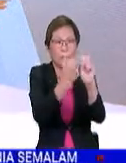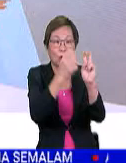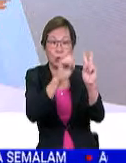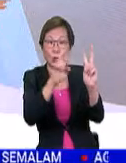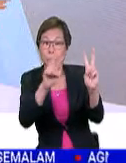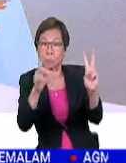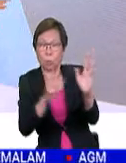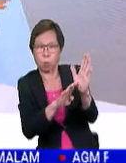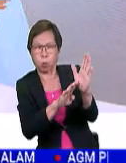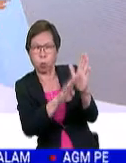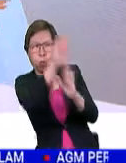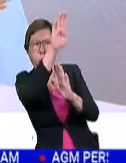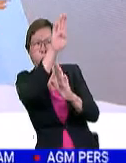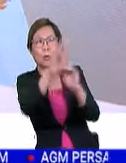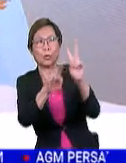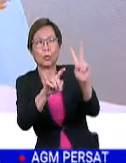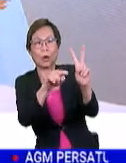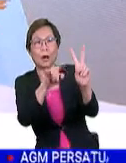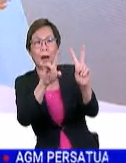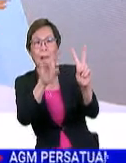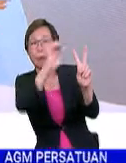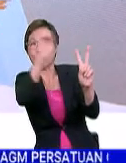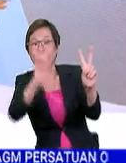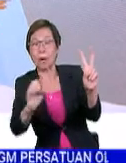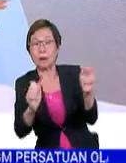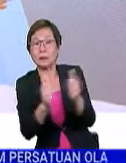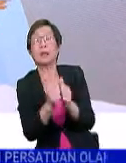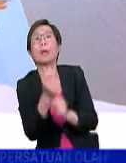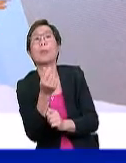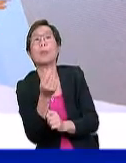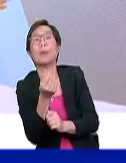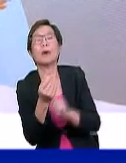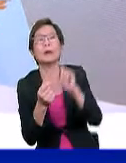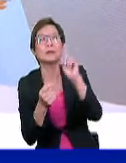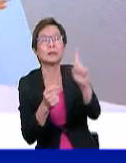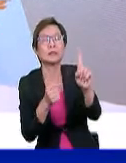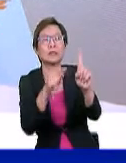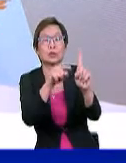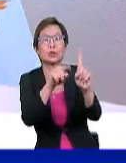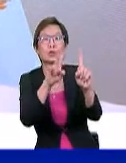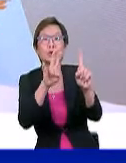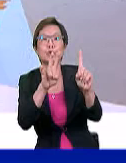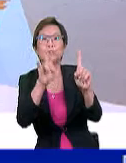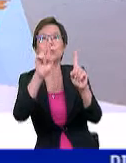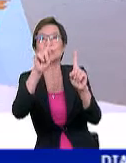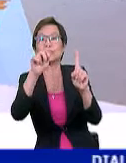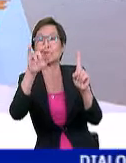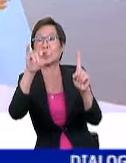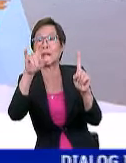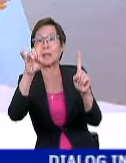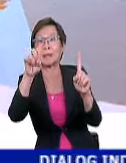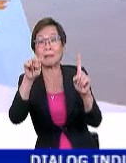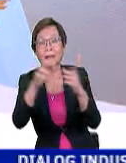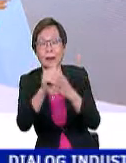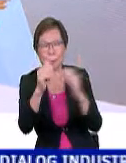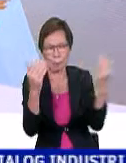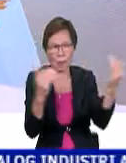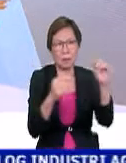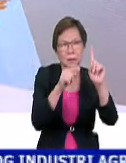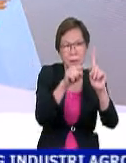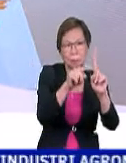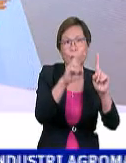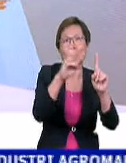melonjak 2.8% dengan nilai RM1.7 triliun berbanding RM1